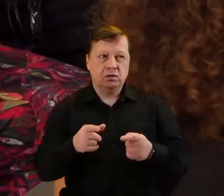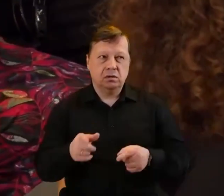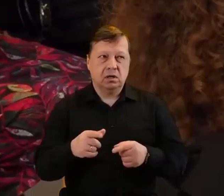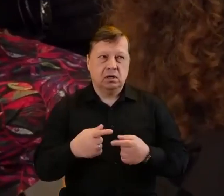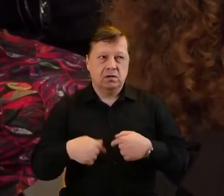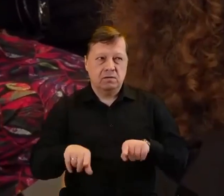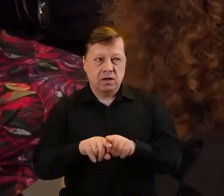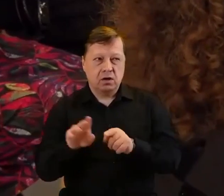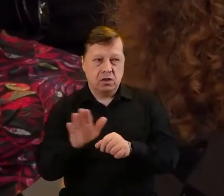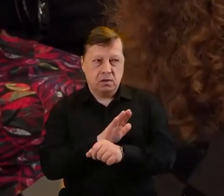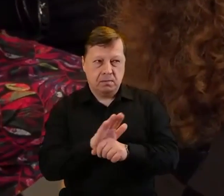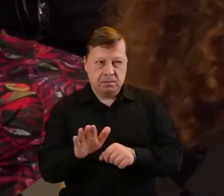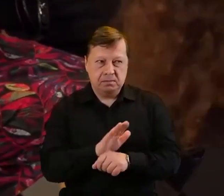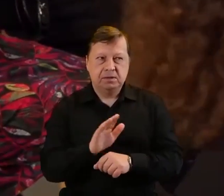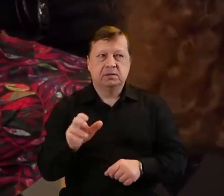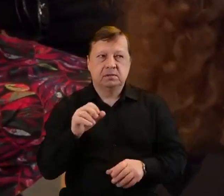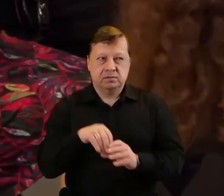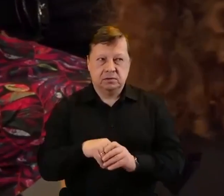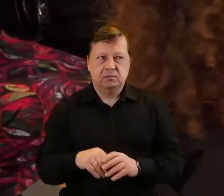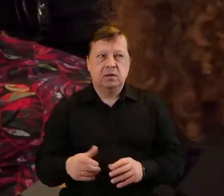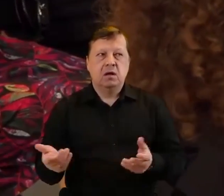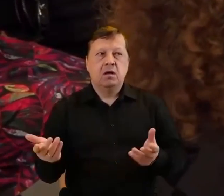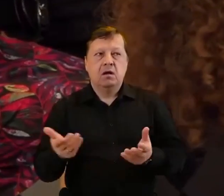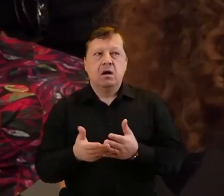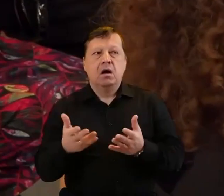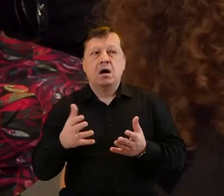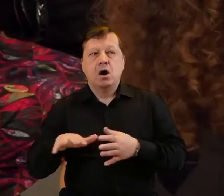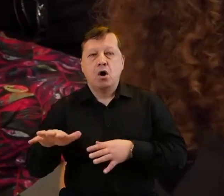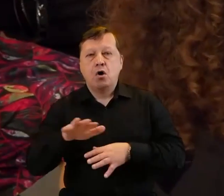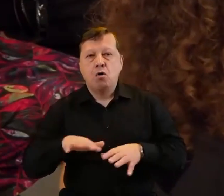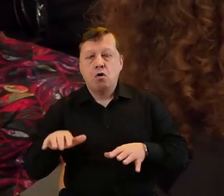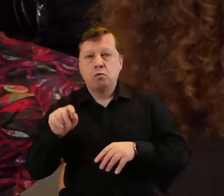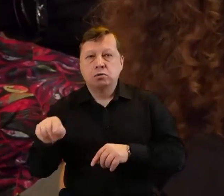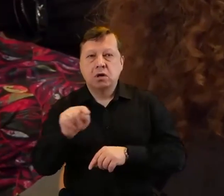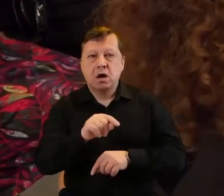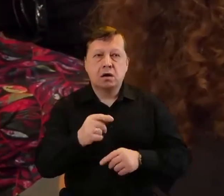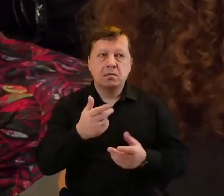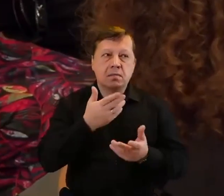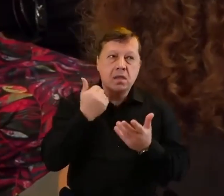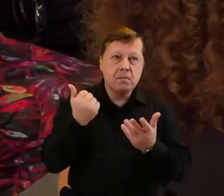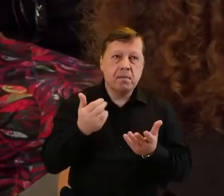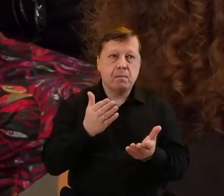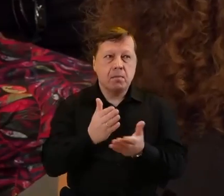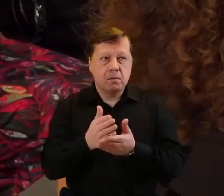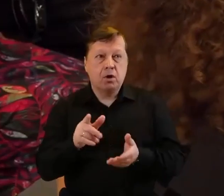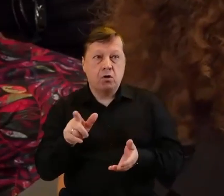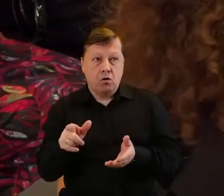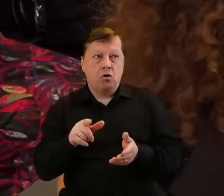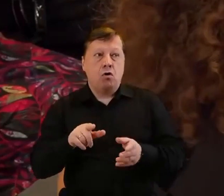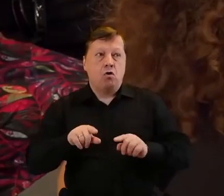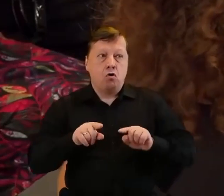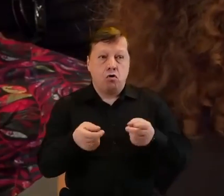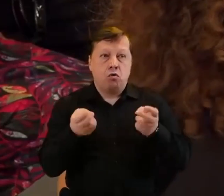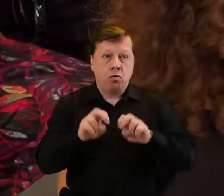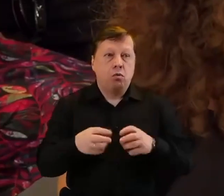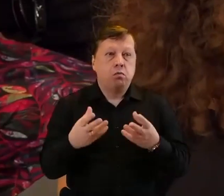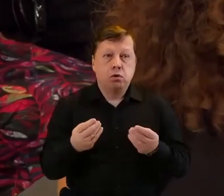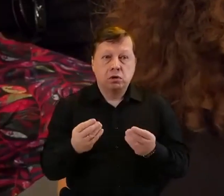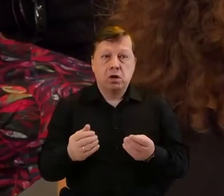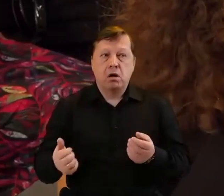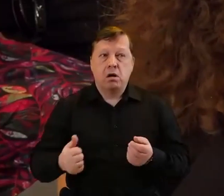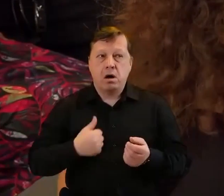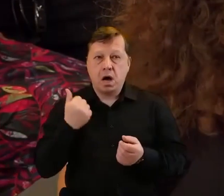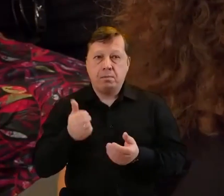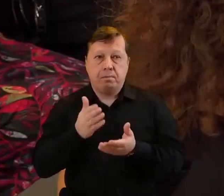rząd właśnie w tych sektorach, no po to one są tworzone, żeby jakby wspomagać i państwo i